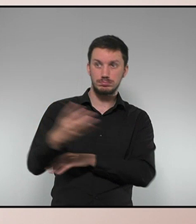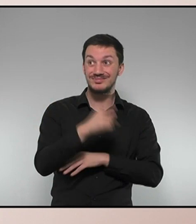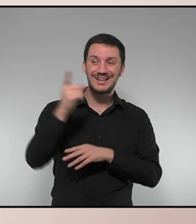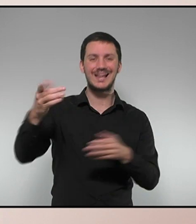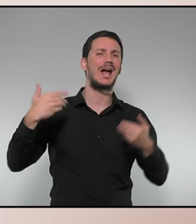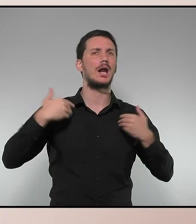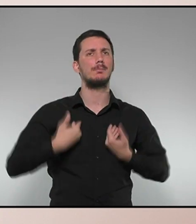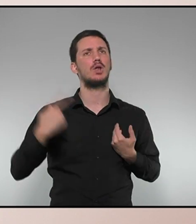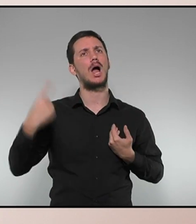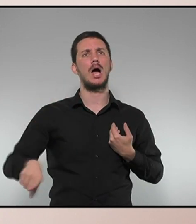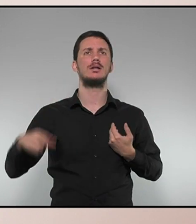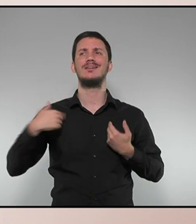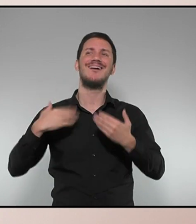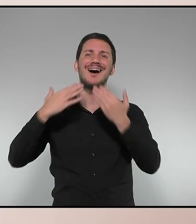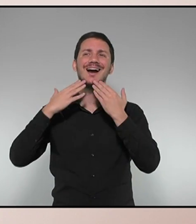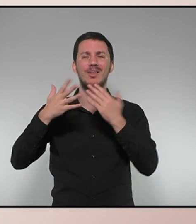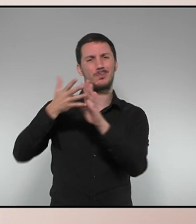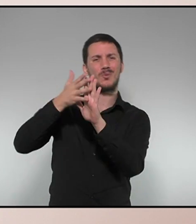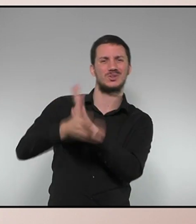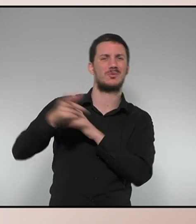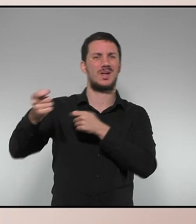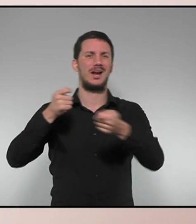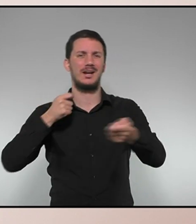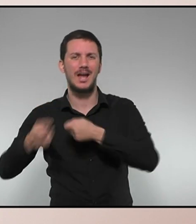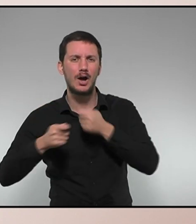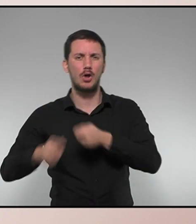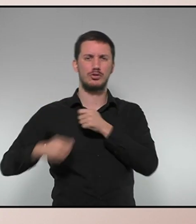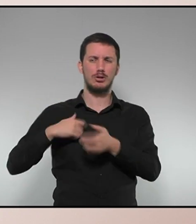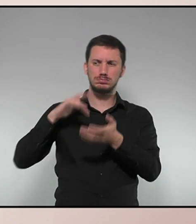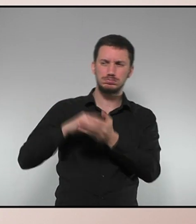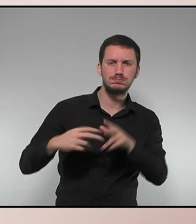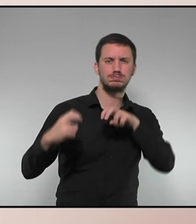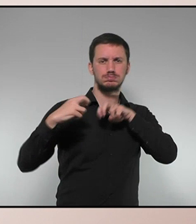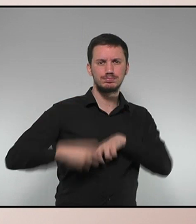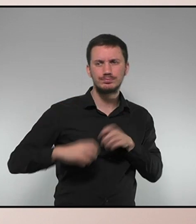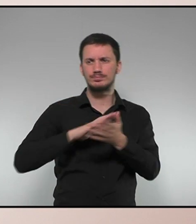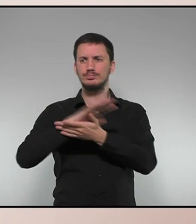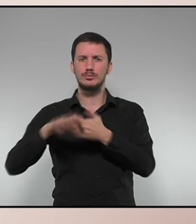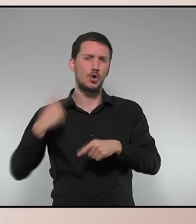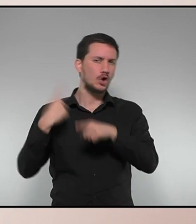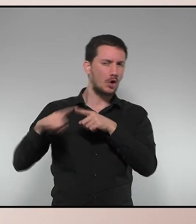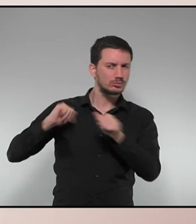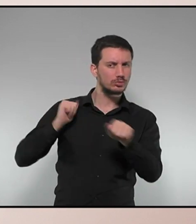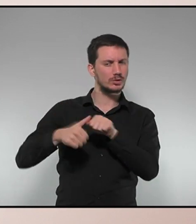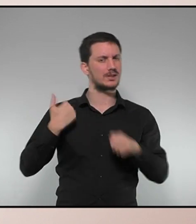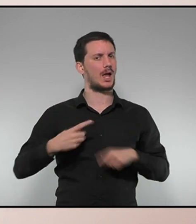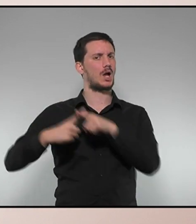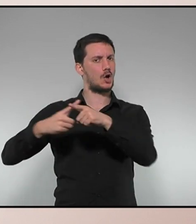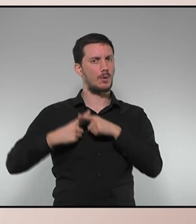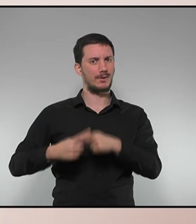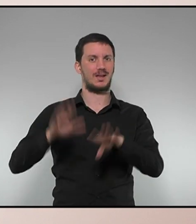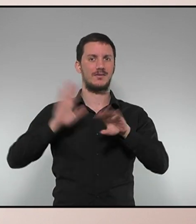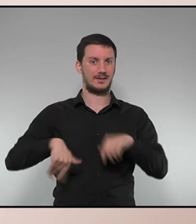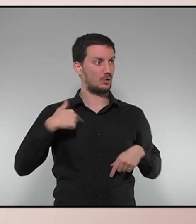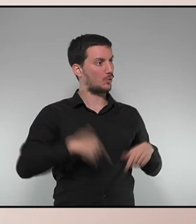per, a través d'una negociació, a través de sessions mútues, però també de guanys compartits, poder donar suport